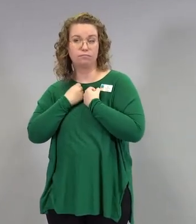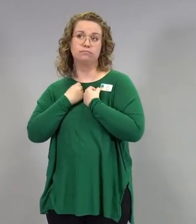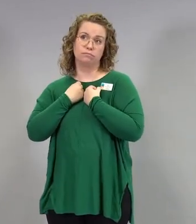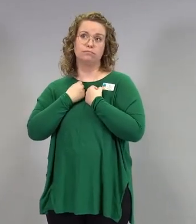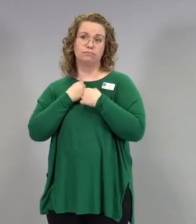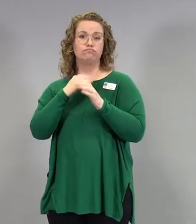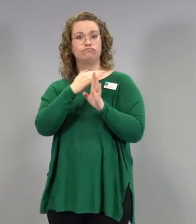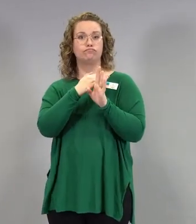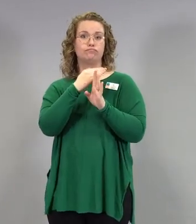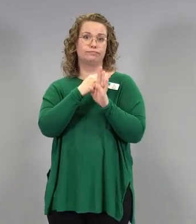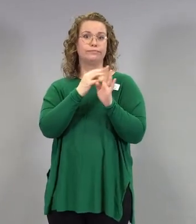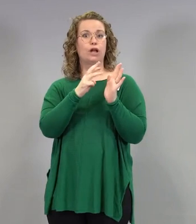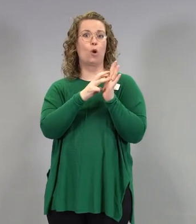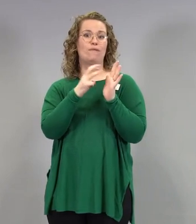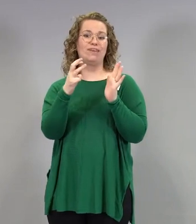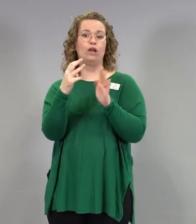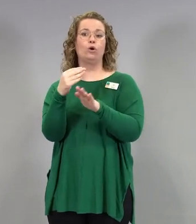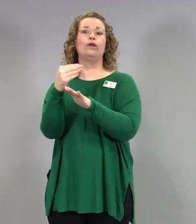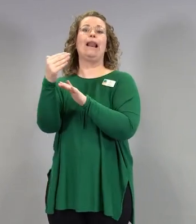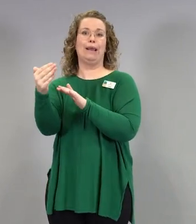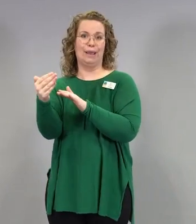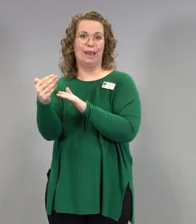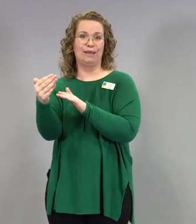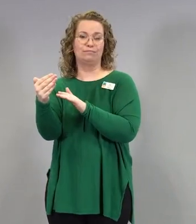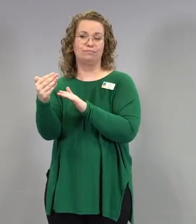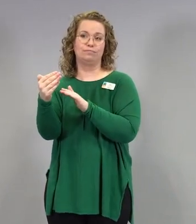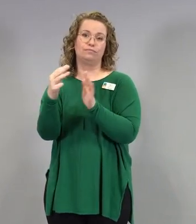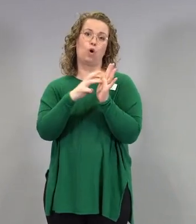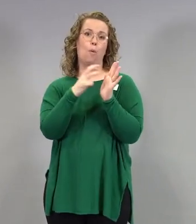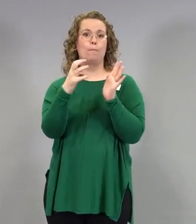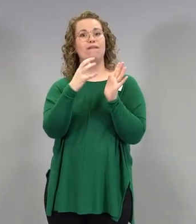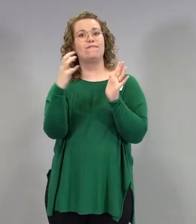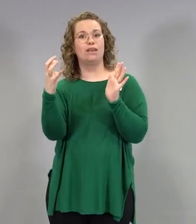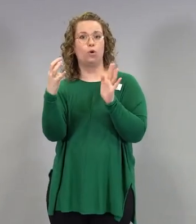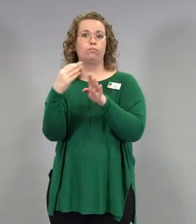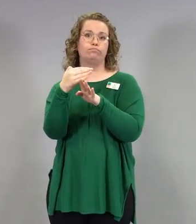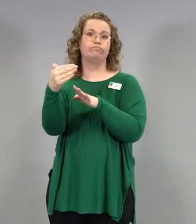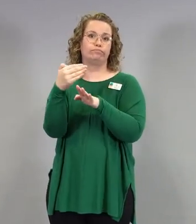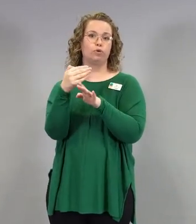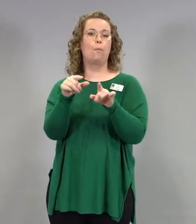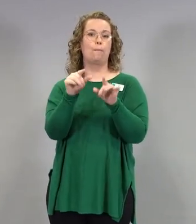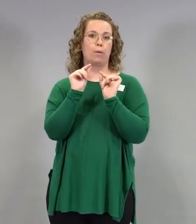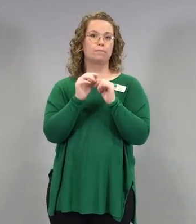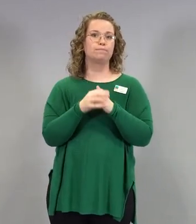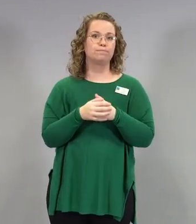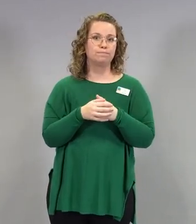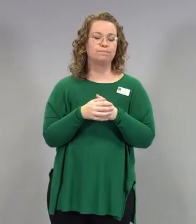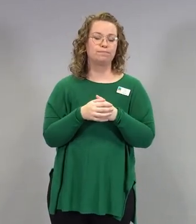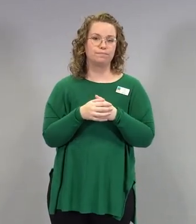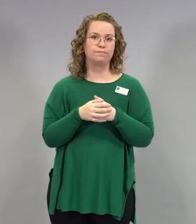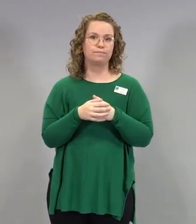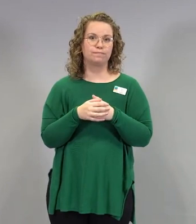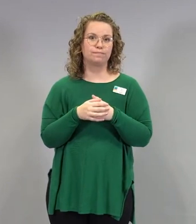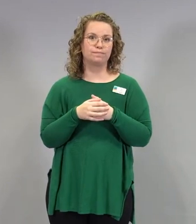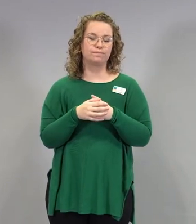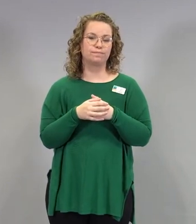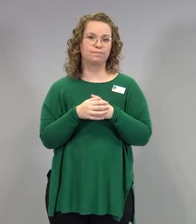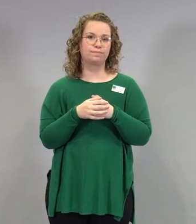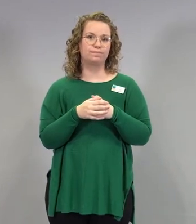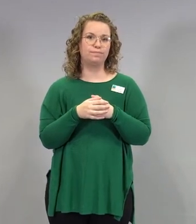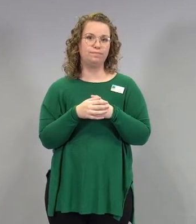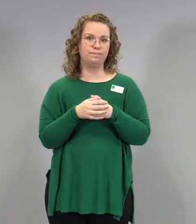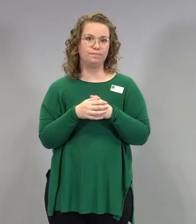kolmen viikon jälkeen, jossain neljän viikon kohdalla, kun tätä eroa selvästi nähdään.